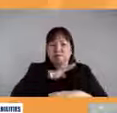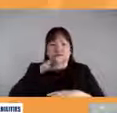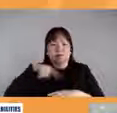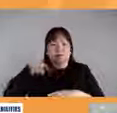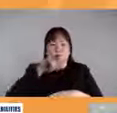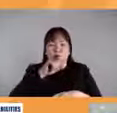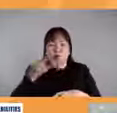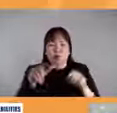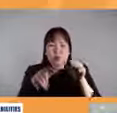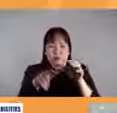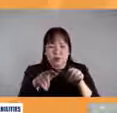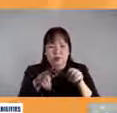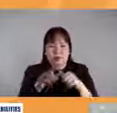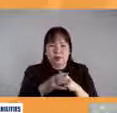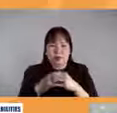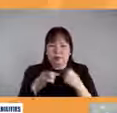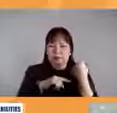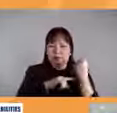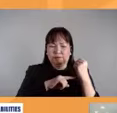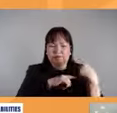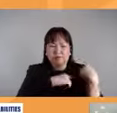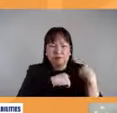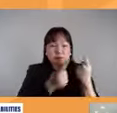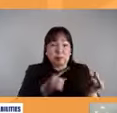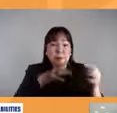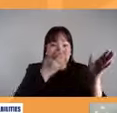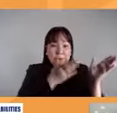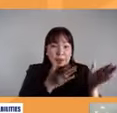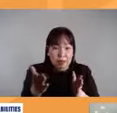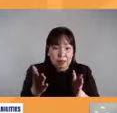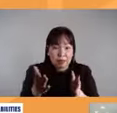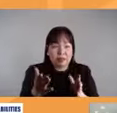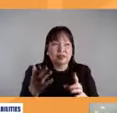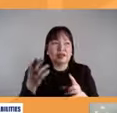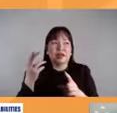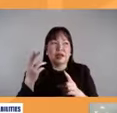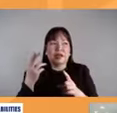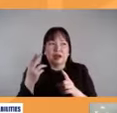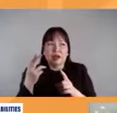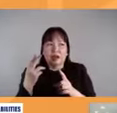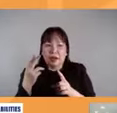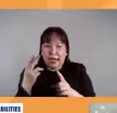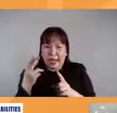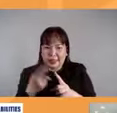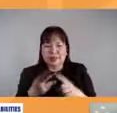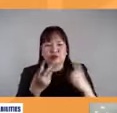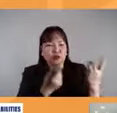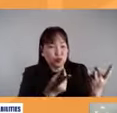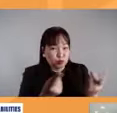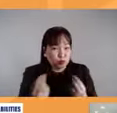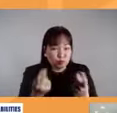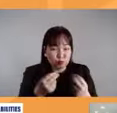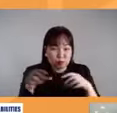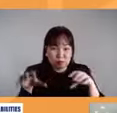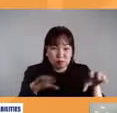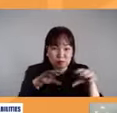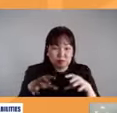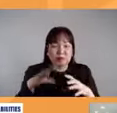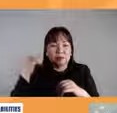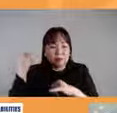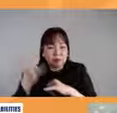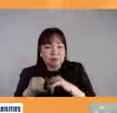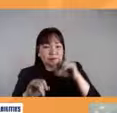kapansanan mula sa planning hanggang sa implementation hanggang sa evaluation